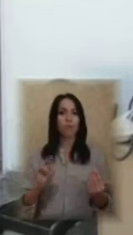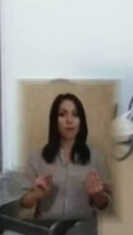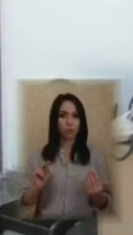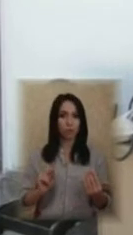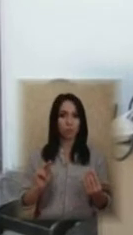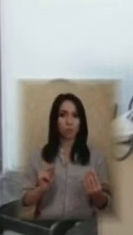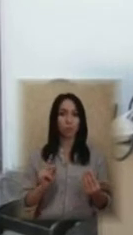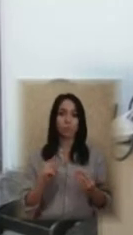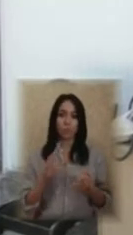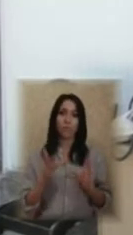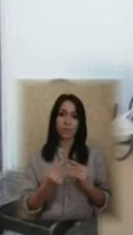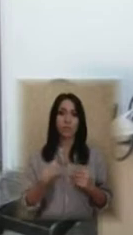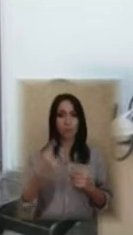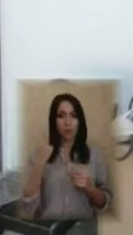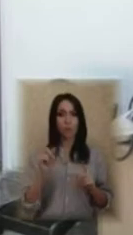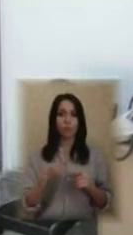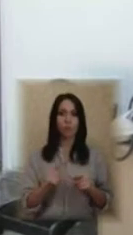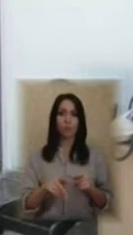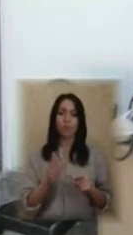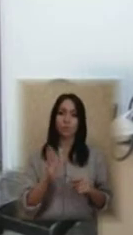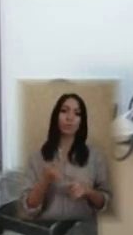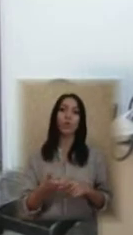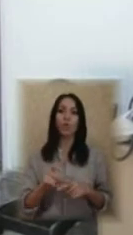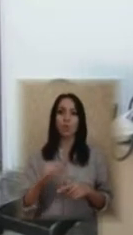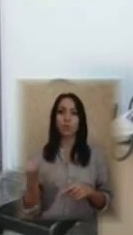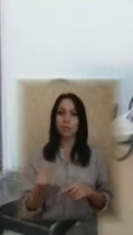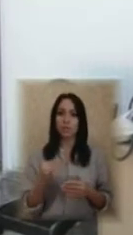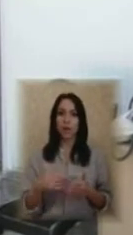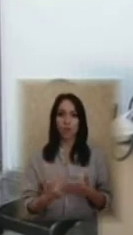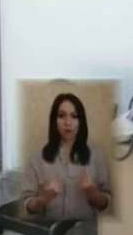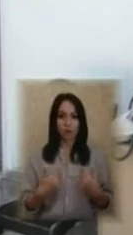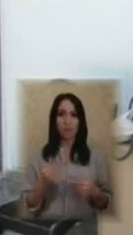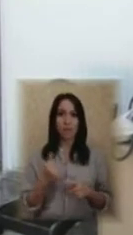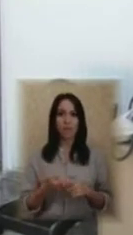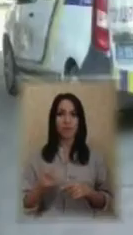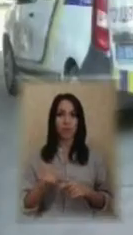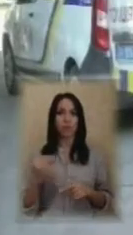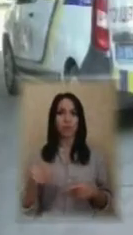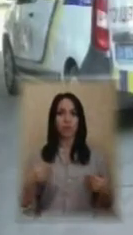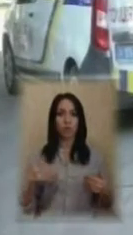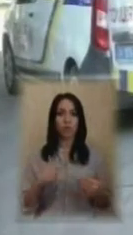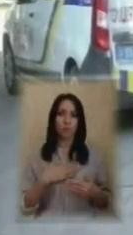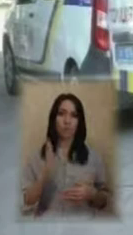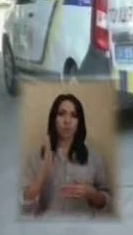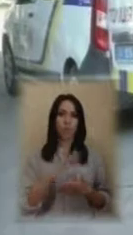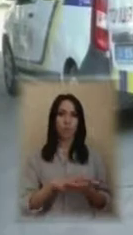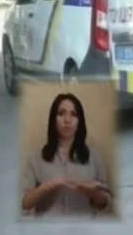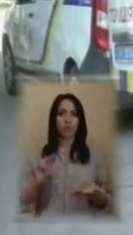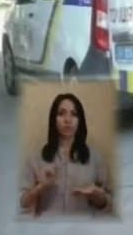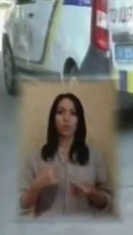принципі, я думаю, що це буде досить цікавим для мене і досить корисним у моїй подальшій роботі. Я вважаю, що це